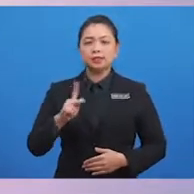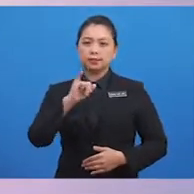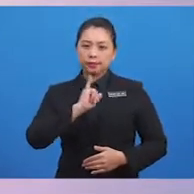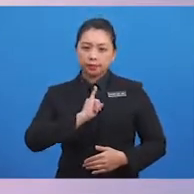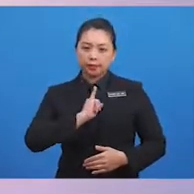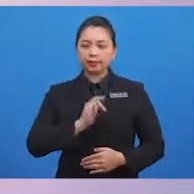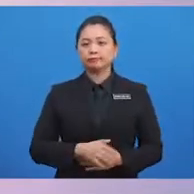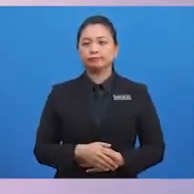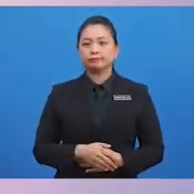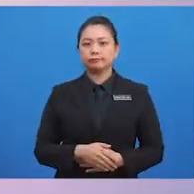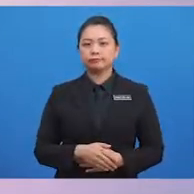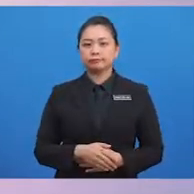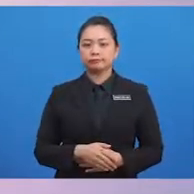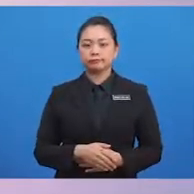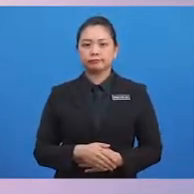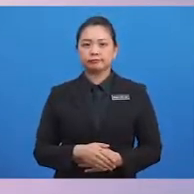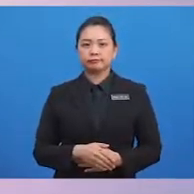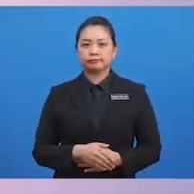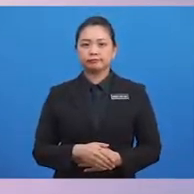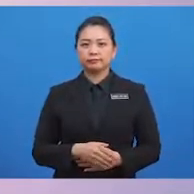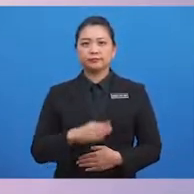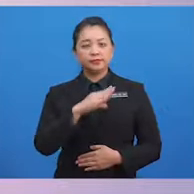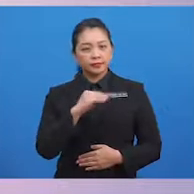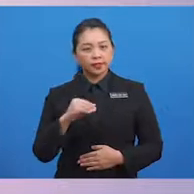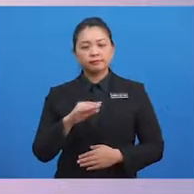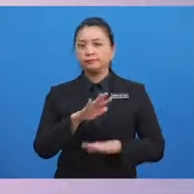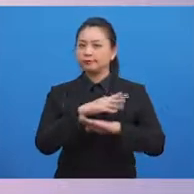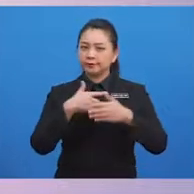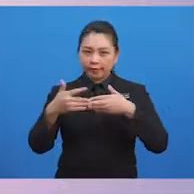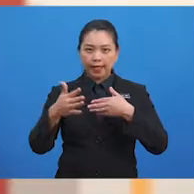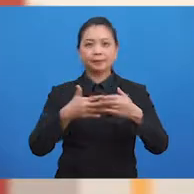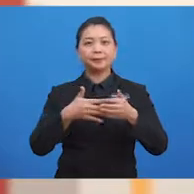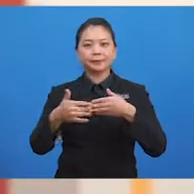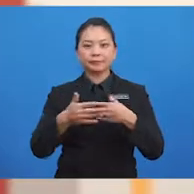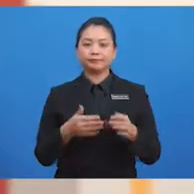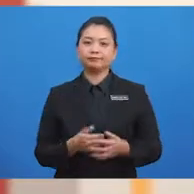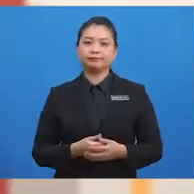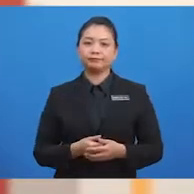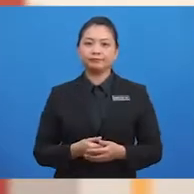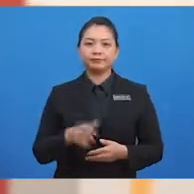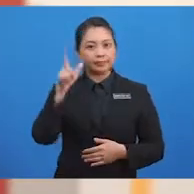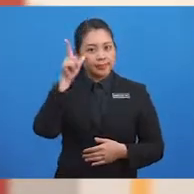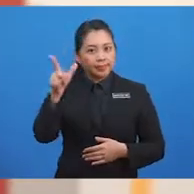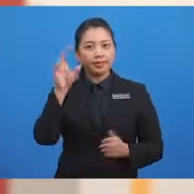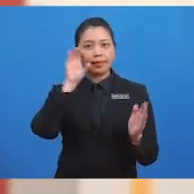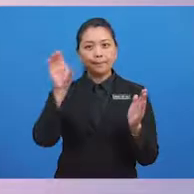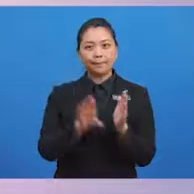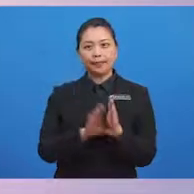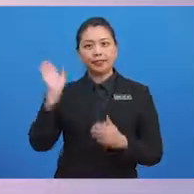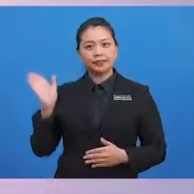Dan balas dengan tidak mengapa. Lihat gambar ini pula.